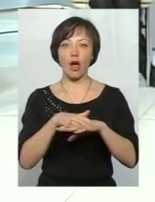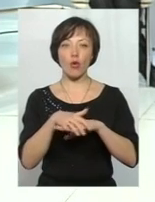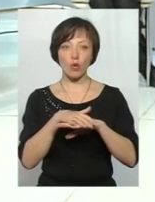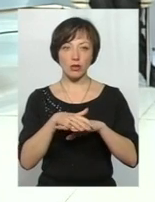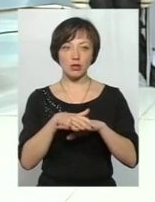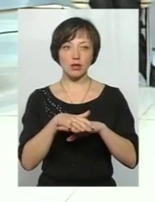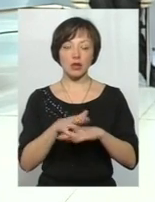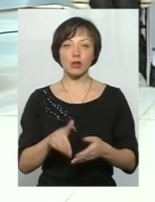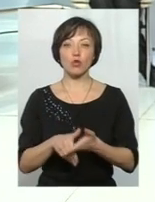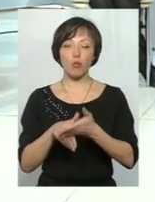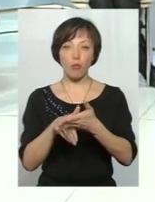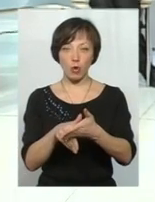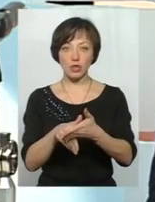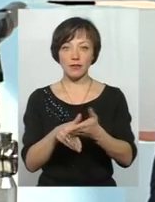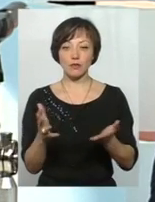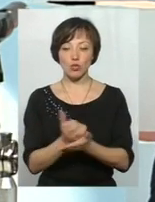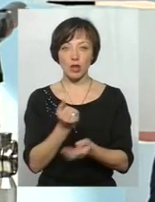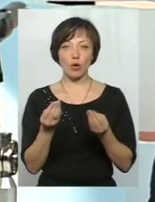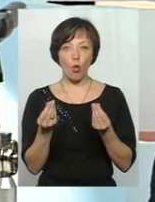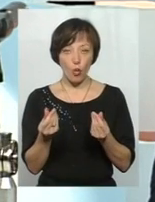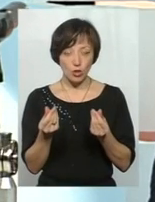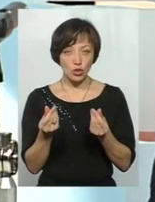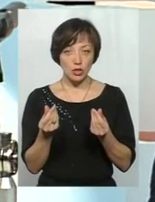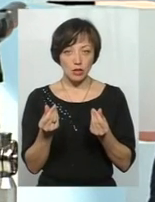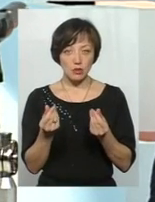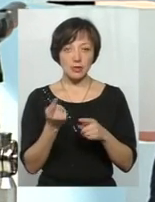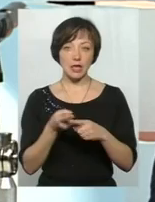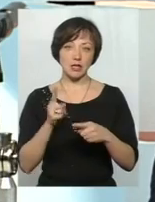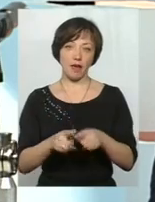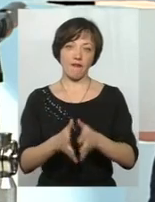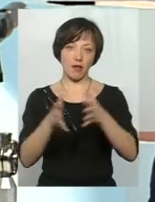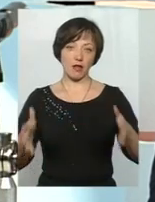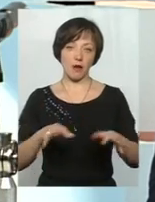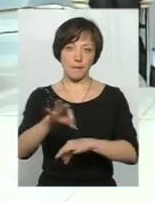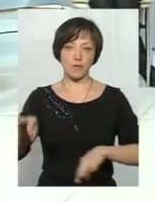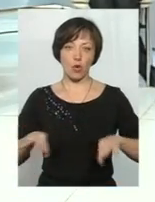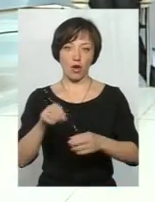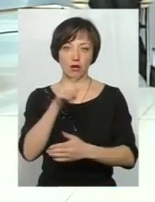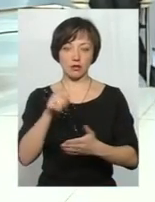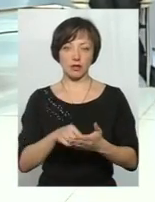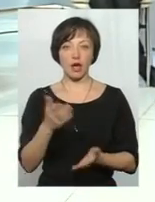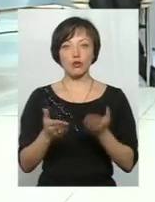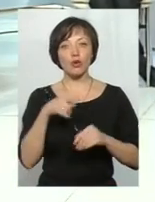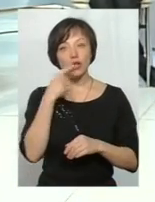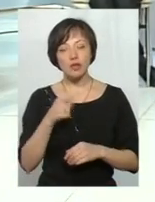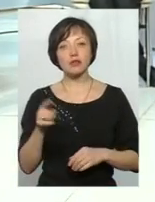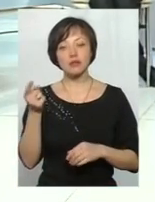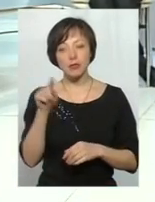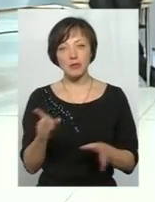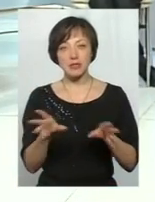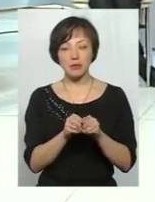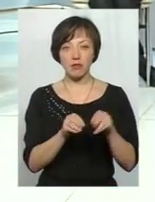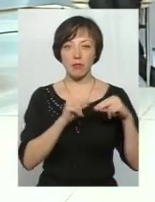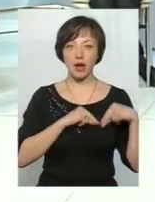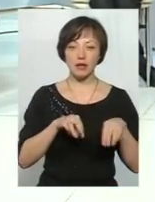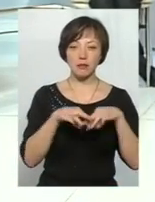допомогти відшукати кошти на цей амбітний проєкт? Якщо говорити саме про співпрацю з